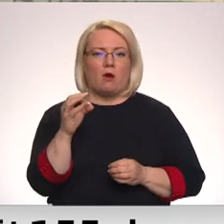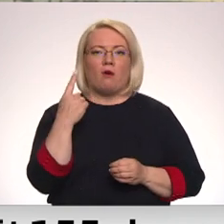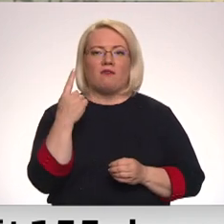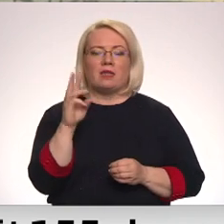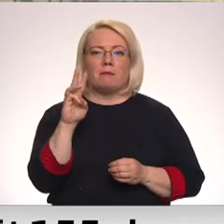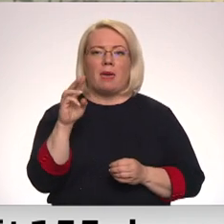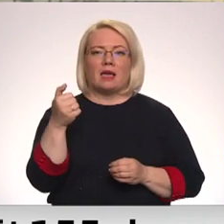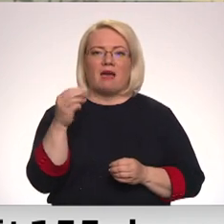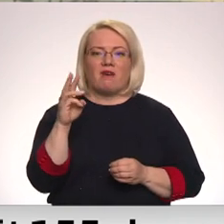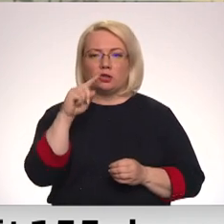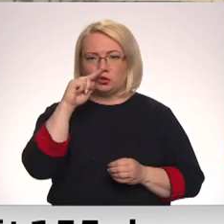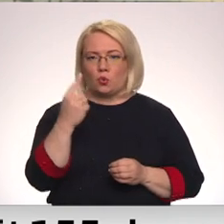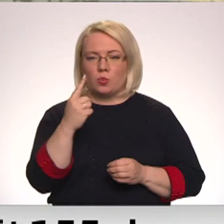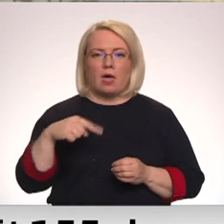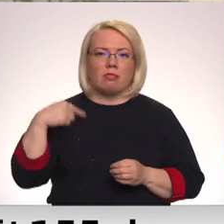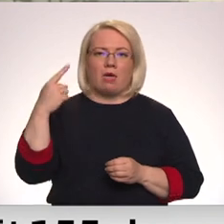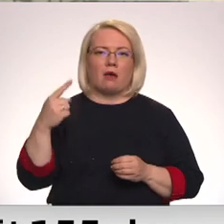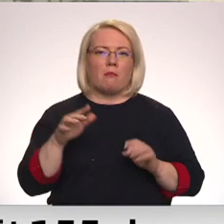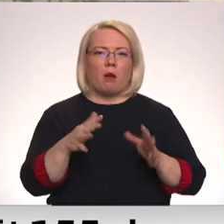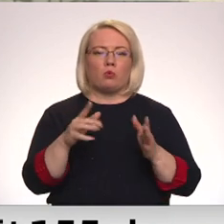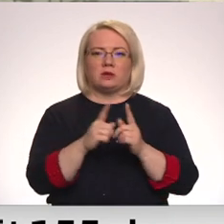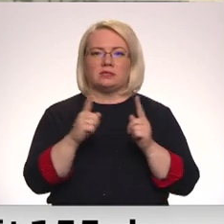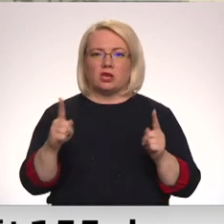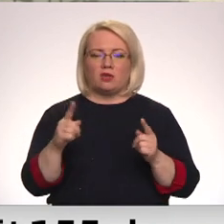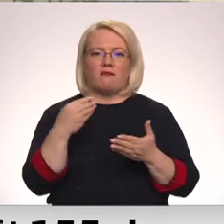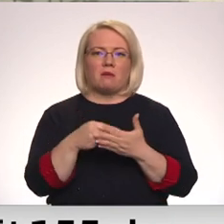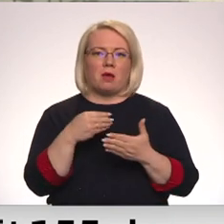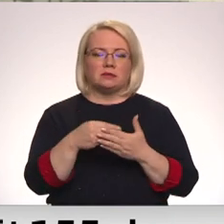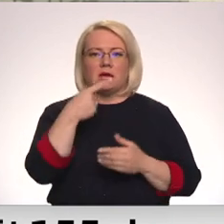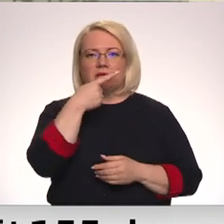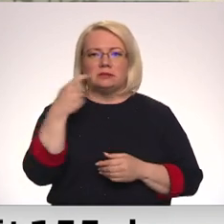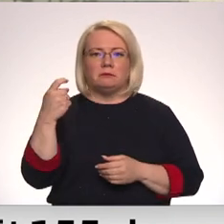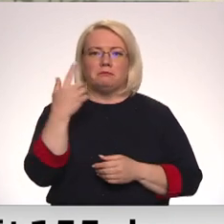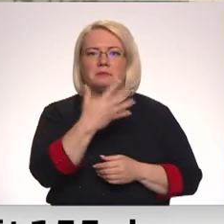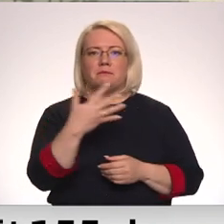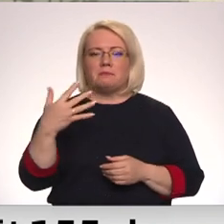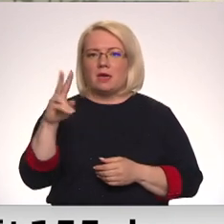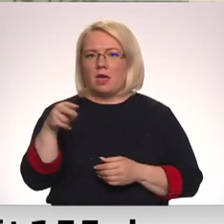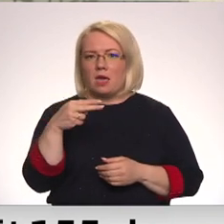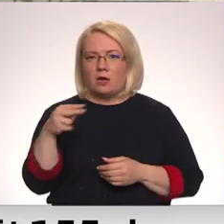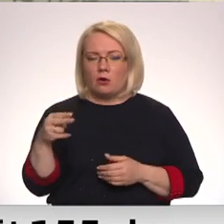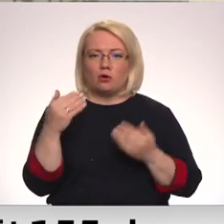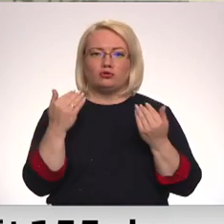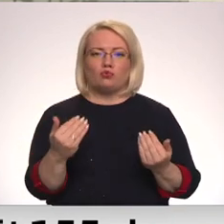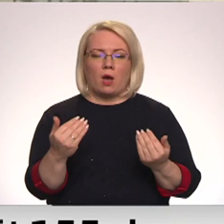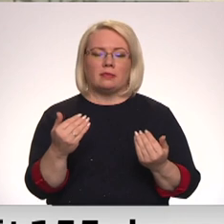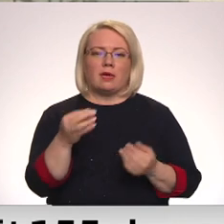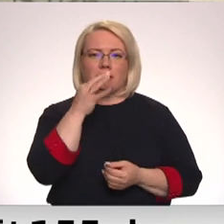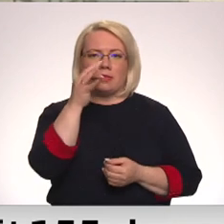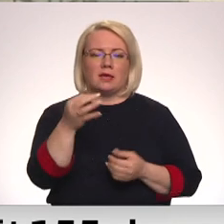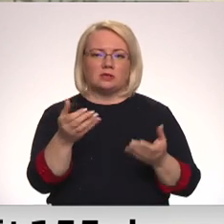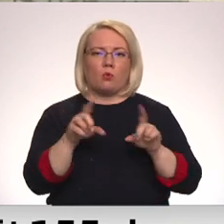megavatstunda nākamajā apkuras sezonā varētu maksāt 155 eiro. Tā šodien atklāja uzņēmumu